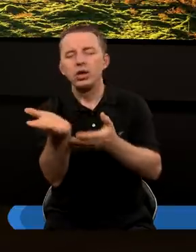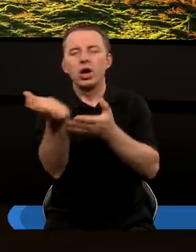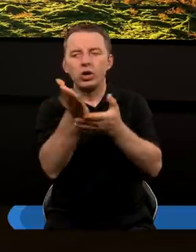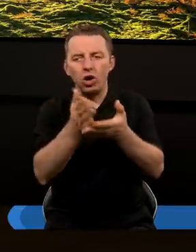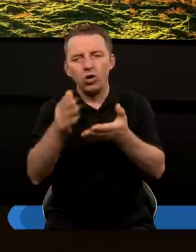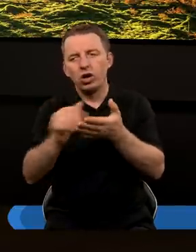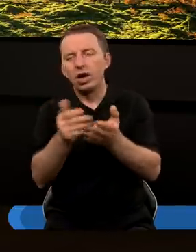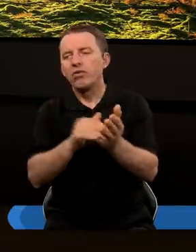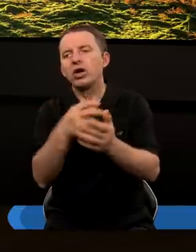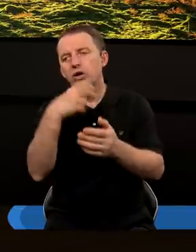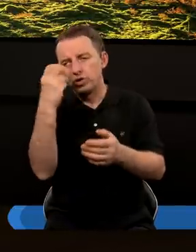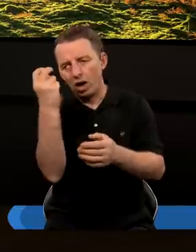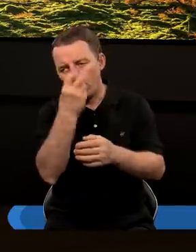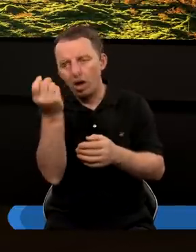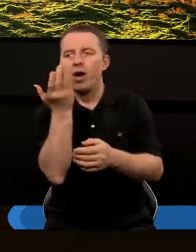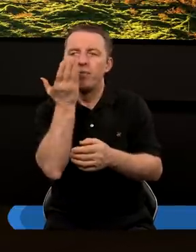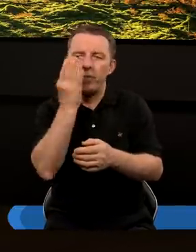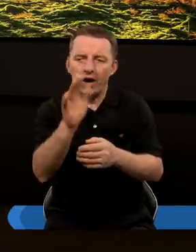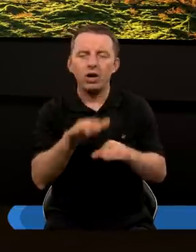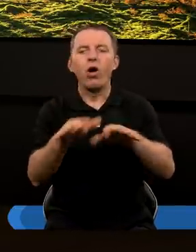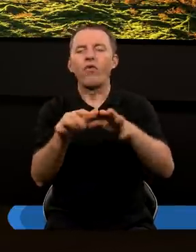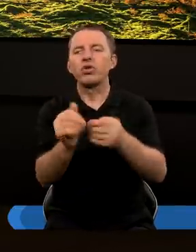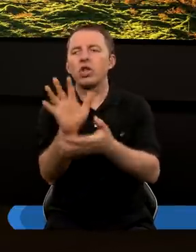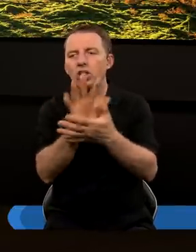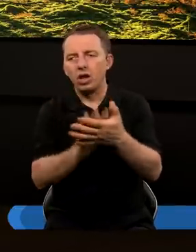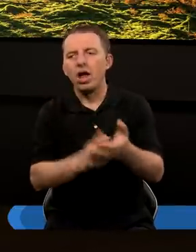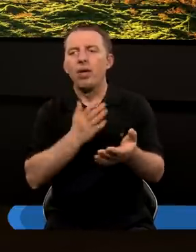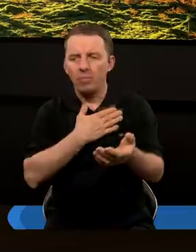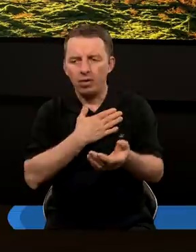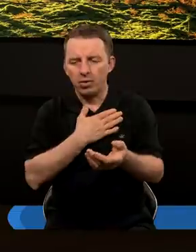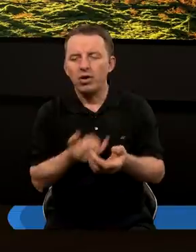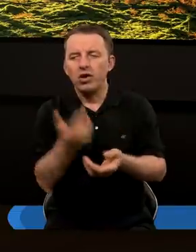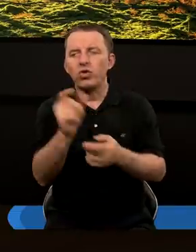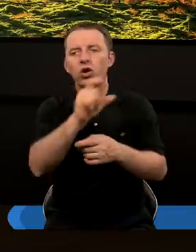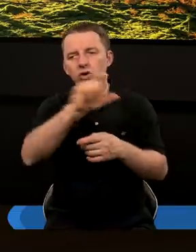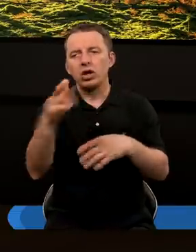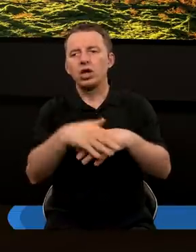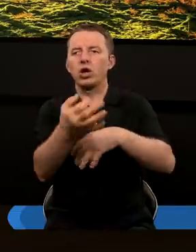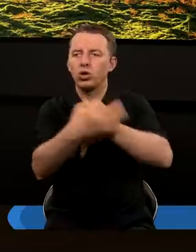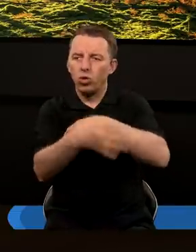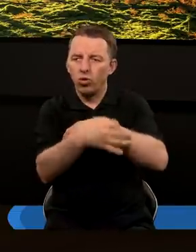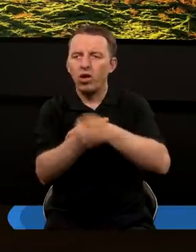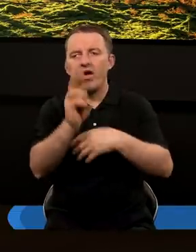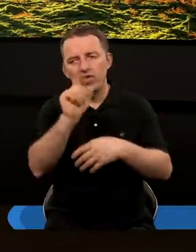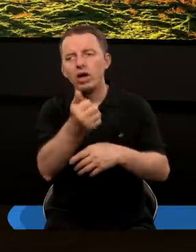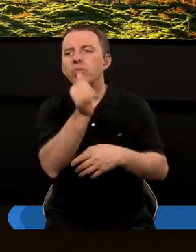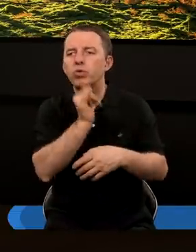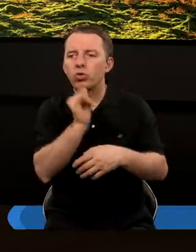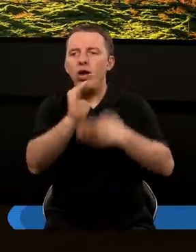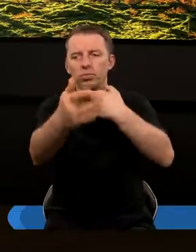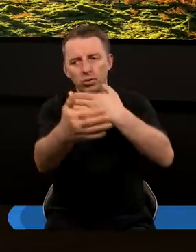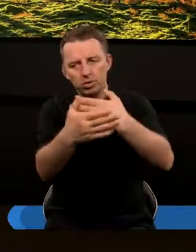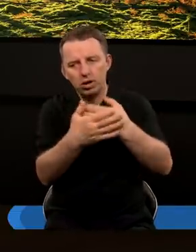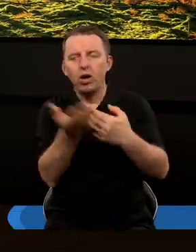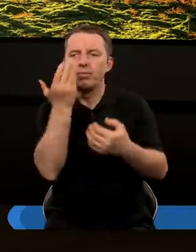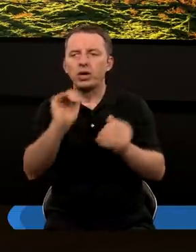rozdziałów niezwykle ciekawych, bardzo obfitych w treść. Mamy też niewiele czasu na to studium. A więc próbujmy może